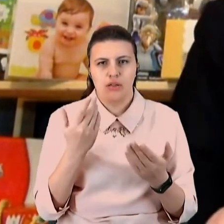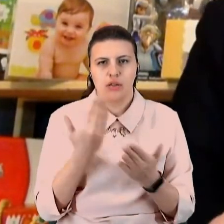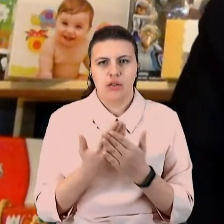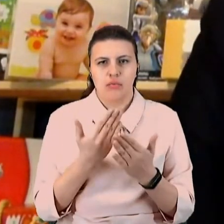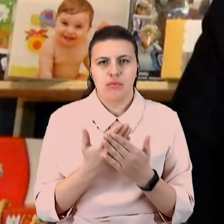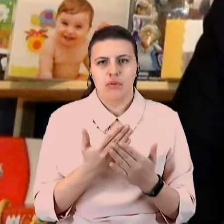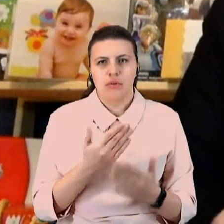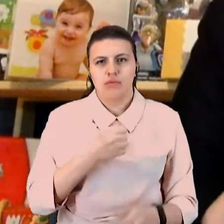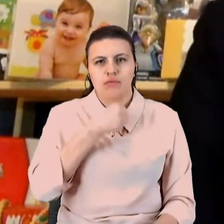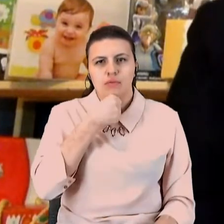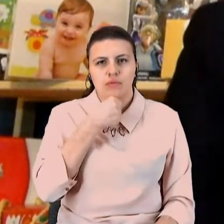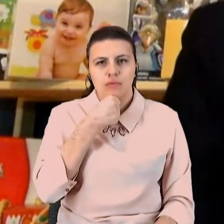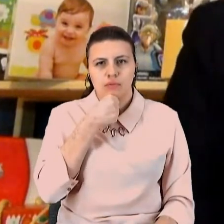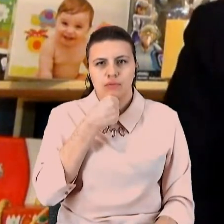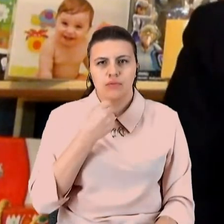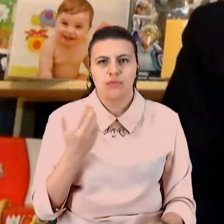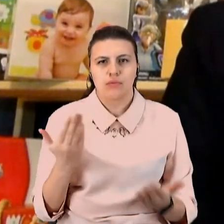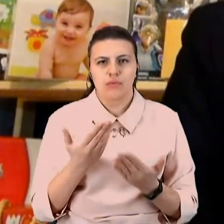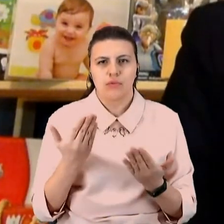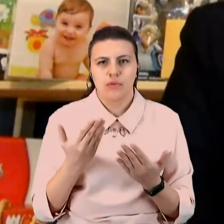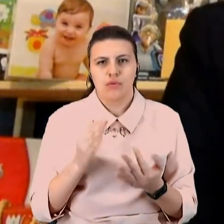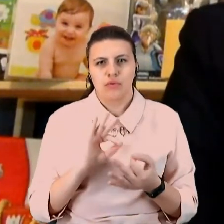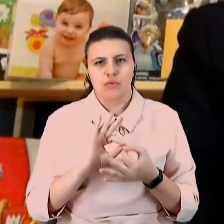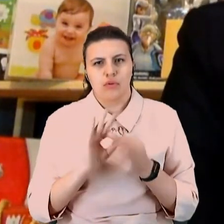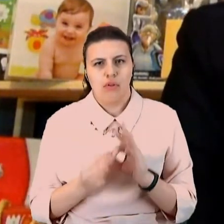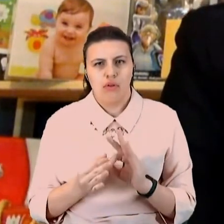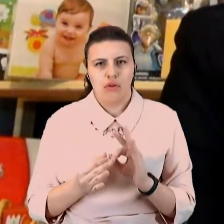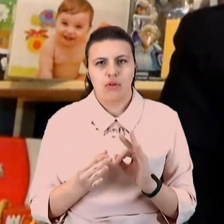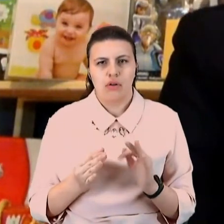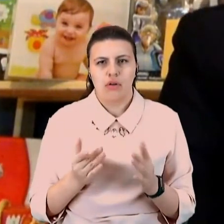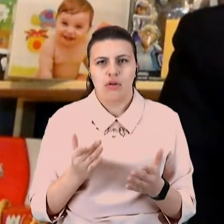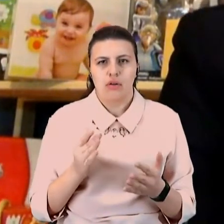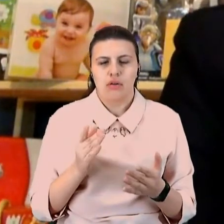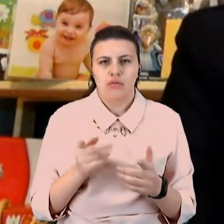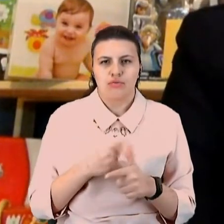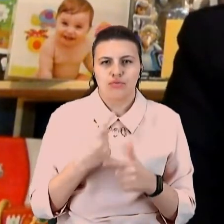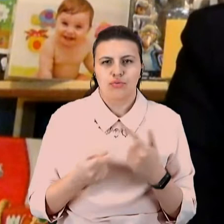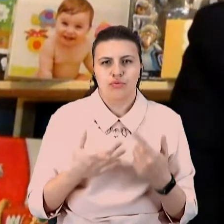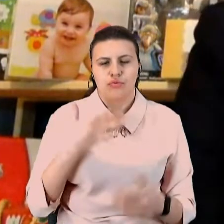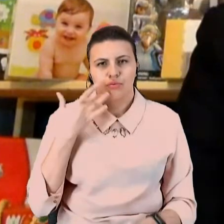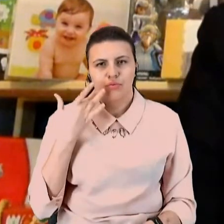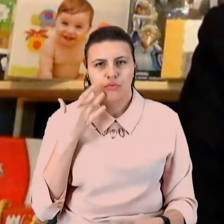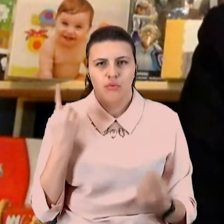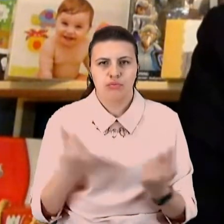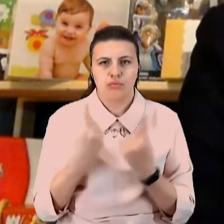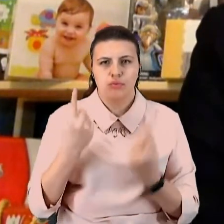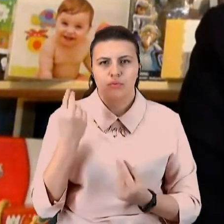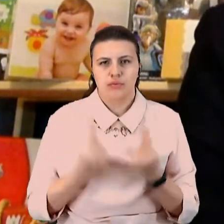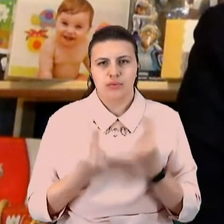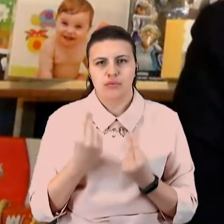складна інша, що це буде всередині, але що ще повинно бути на використовленні і обов'язково